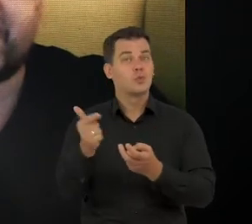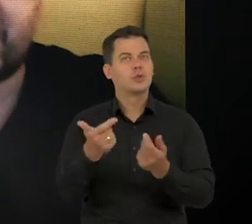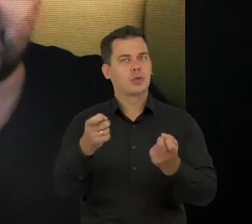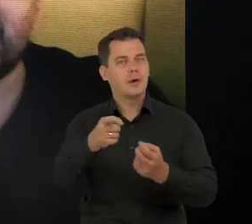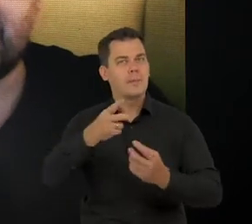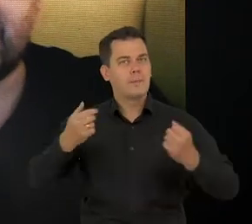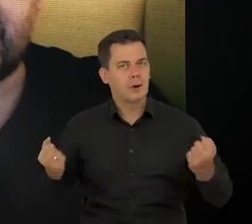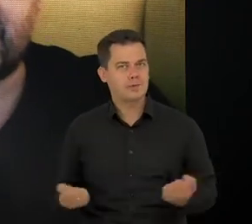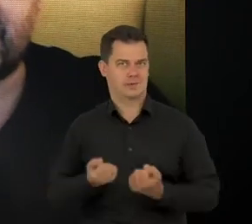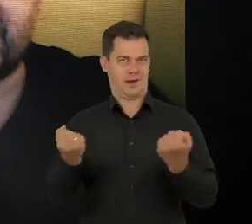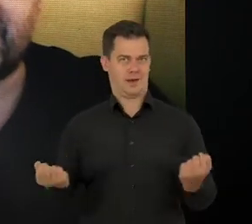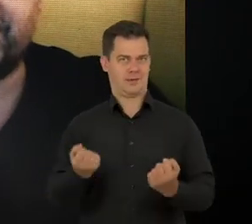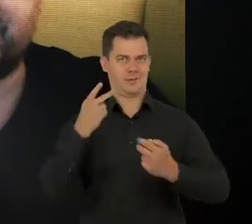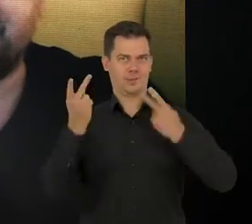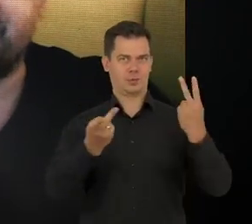krytyczny,